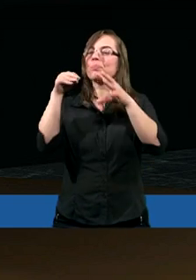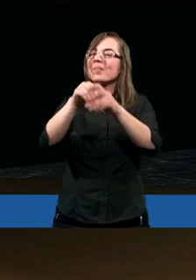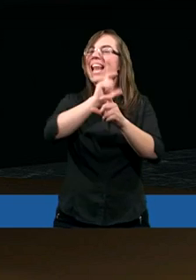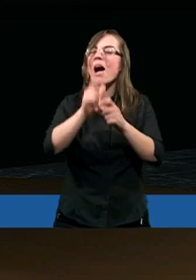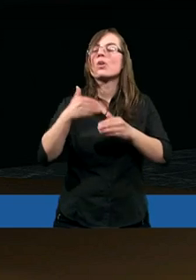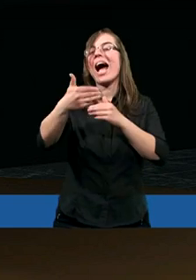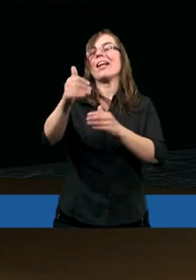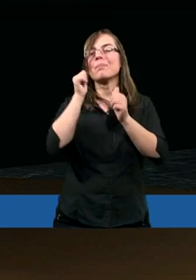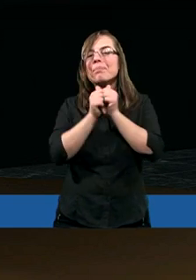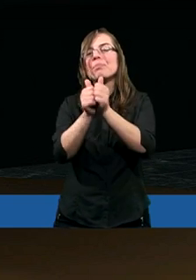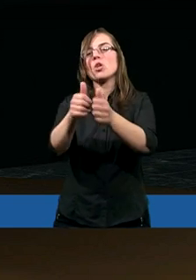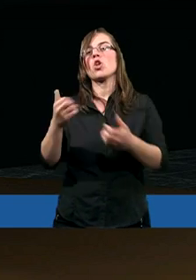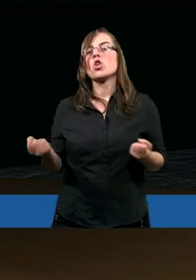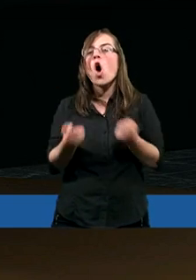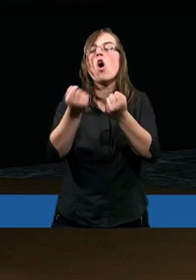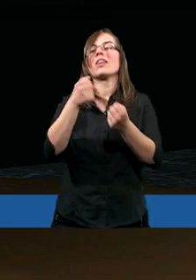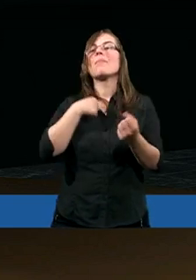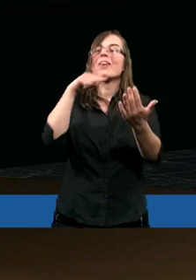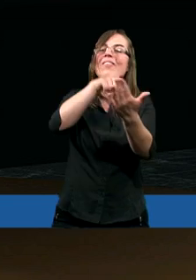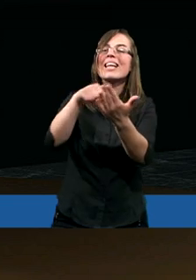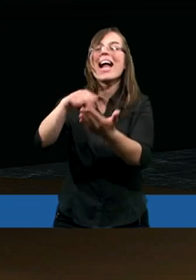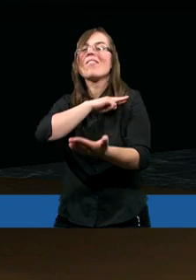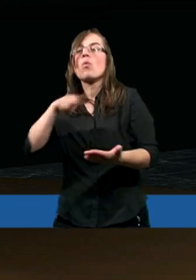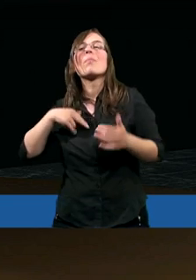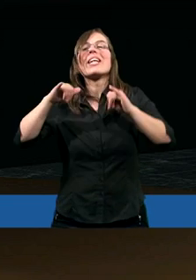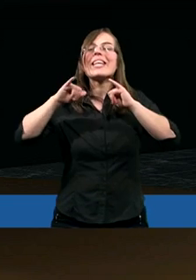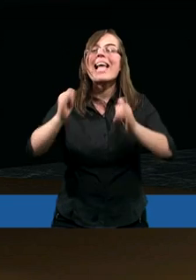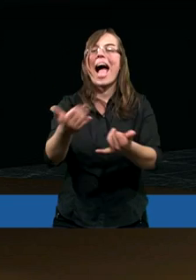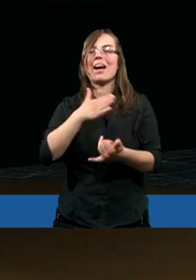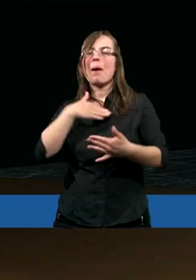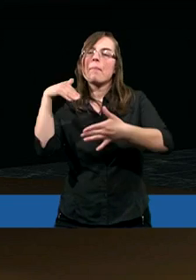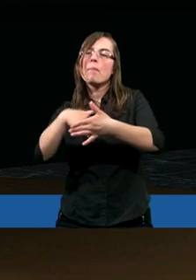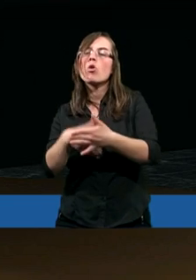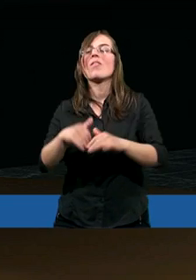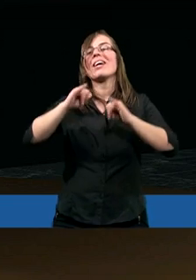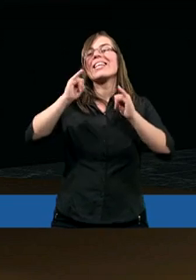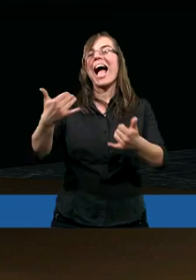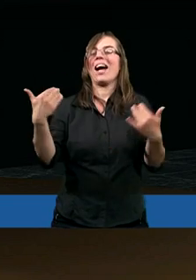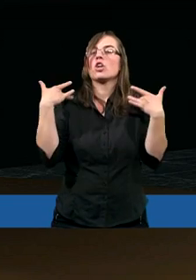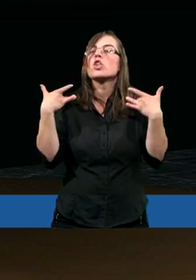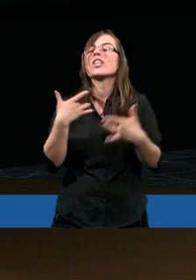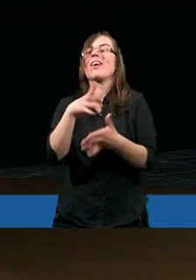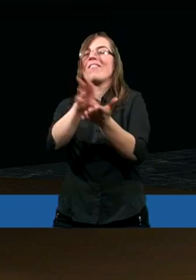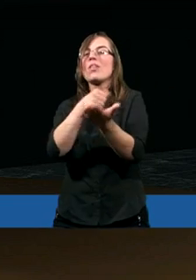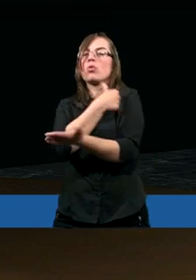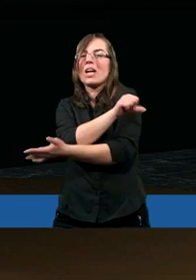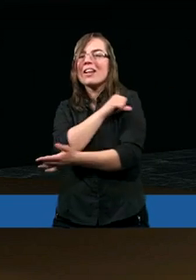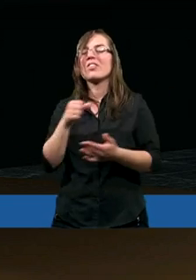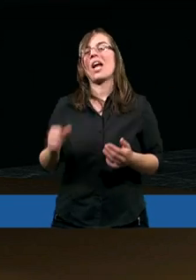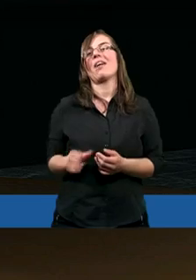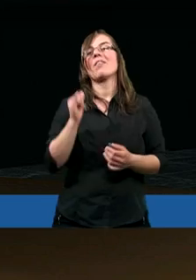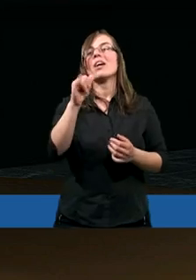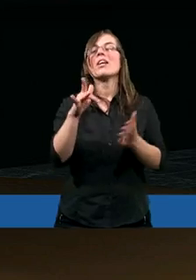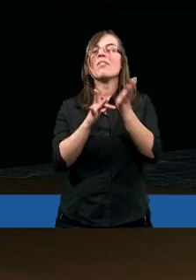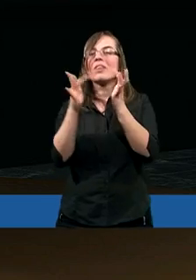czyny. Abyś nas inspirował, abyś pokazywał nam jak i umacniał nas w wierze i w takim chrześcijańskim życiu. Twoje ręce się